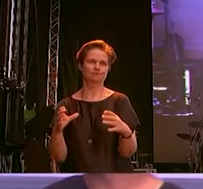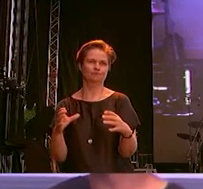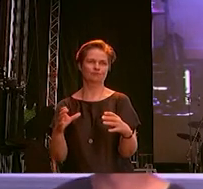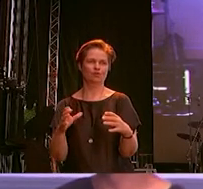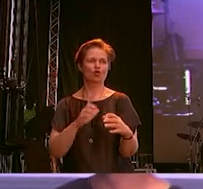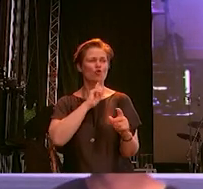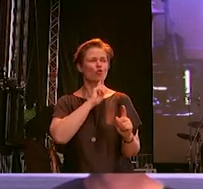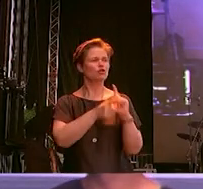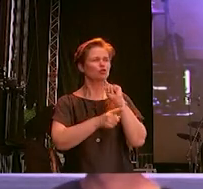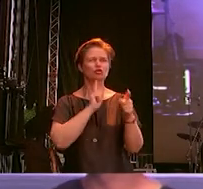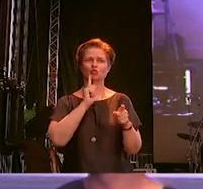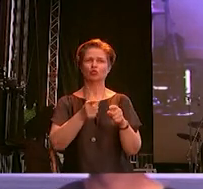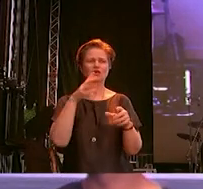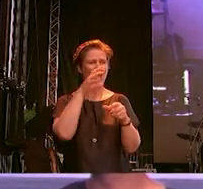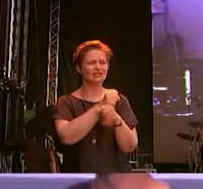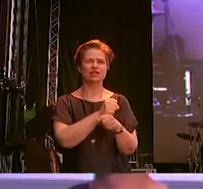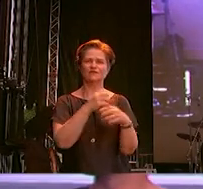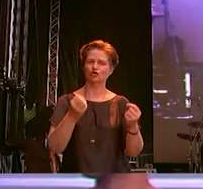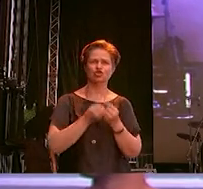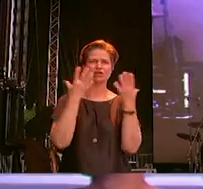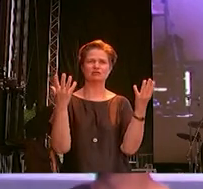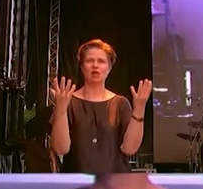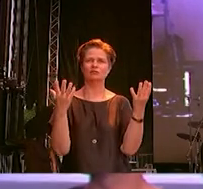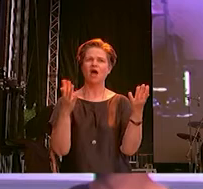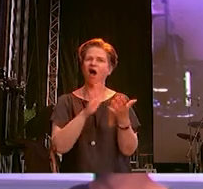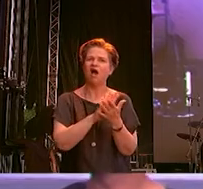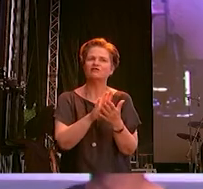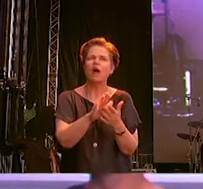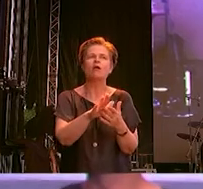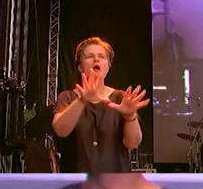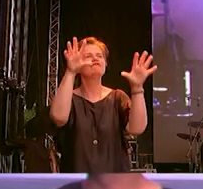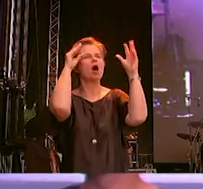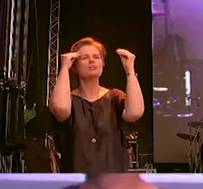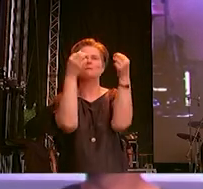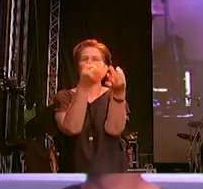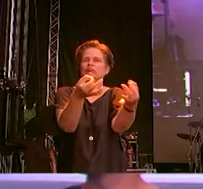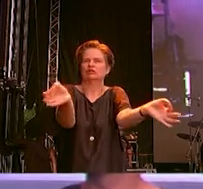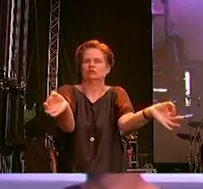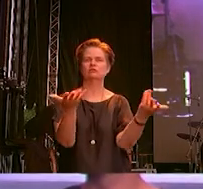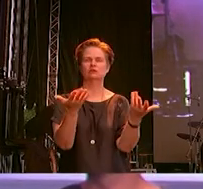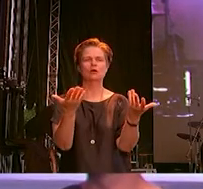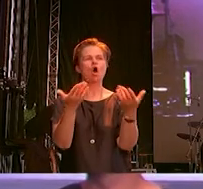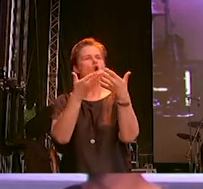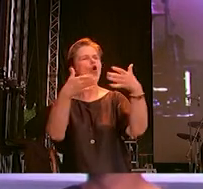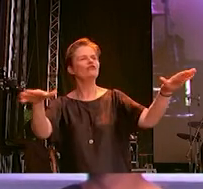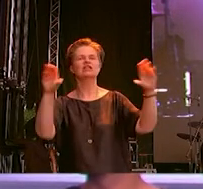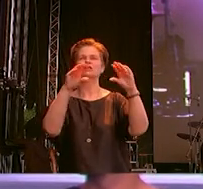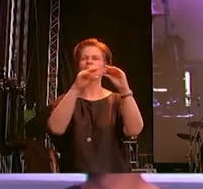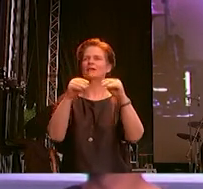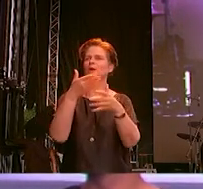Angriffe, Schicksale werden schlichtweg nicht wahrgenommen und spielen in der öffentlichen Debatte somit keine Rolle.